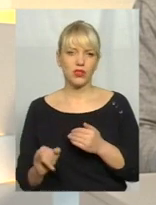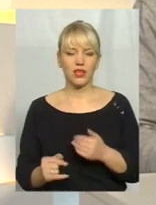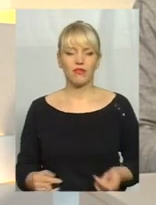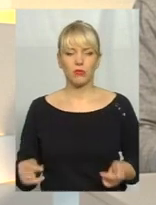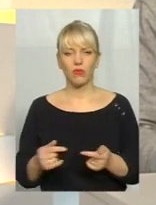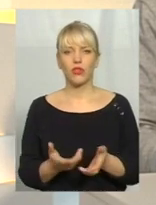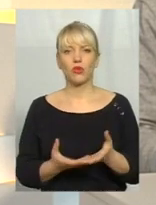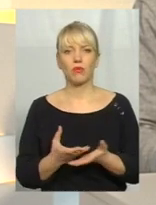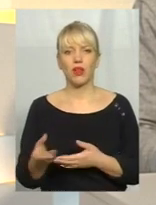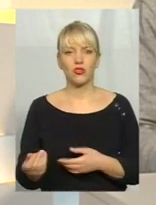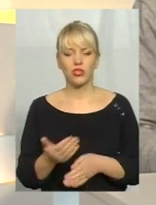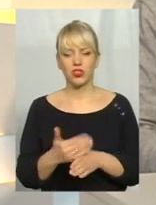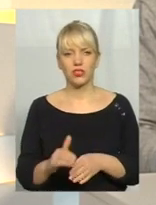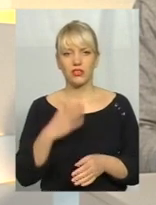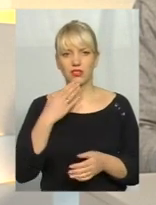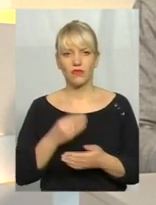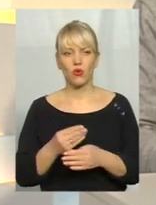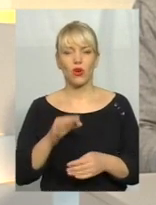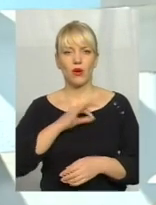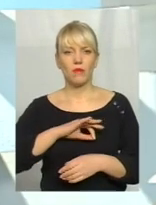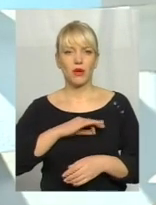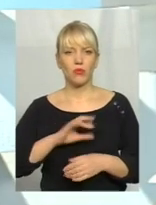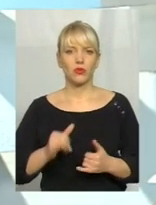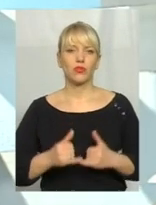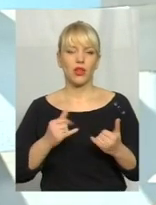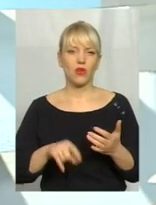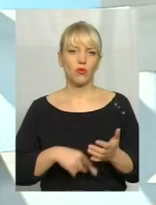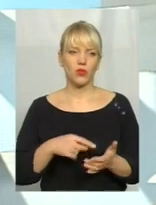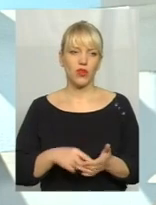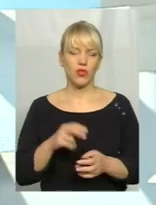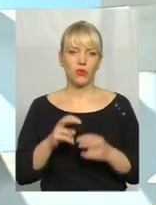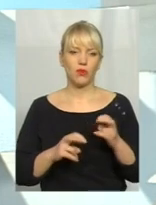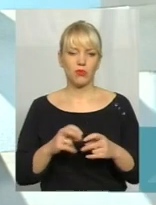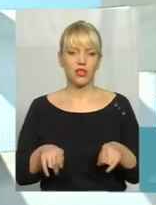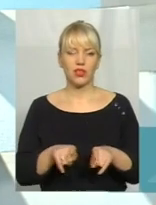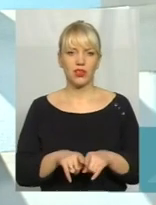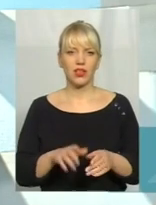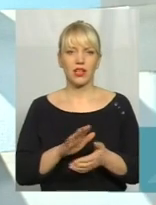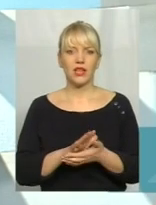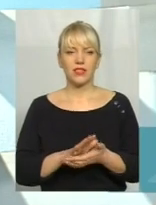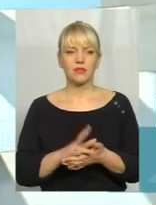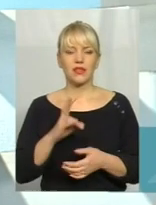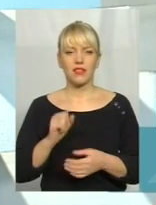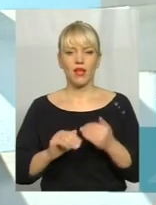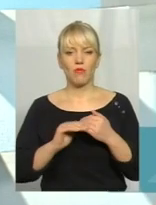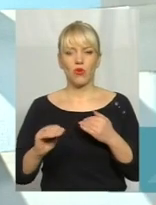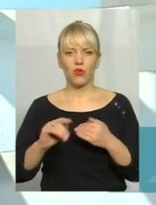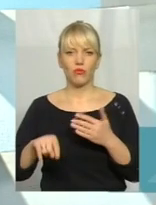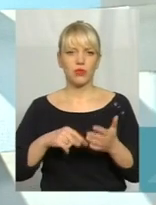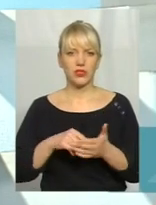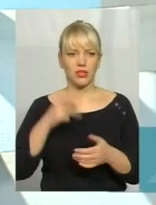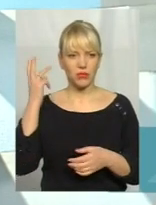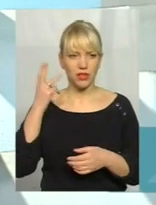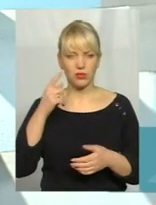сплачуючи частину свого прибутку для комунального підприємства. І таким чином сміття на полігон в місті Хмельницькому потрапляє вже